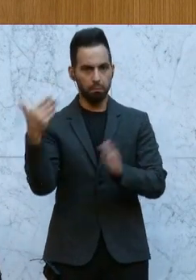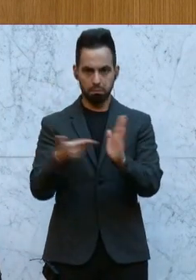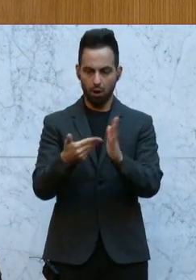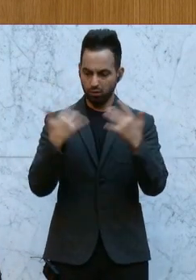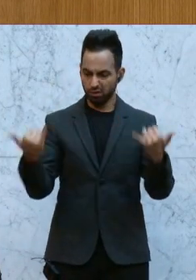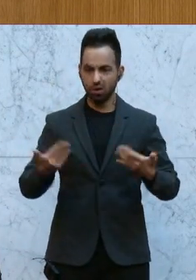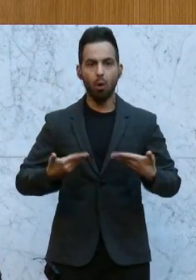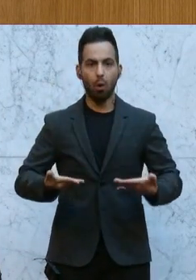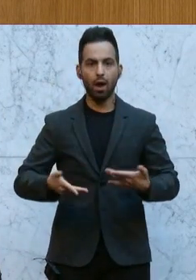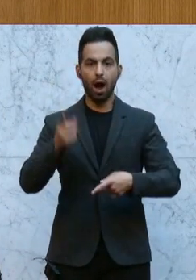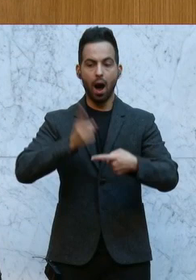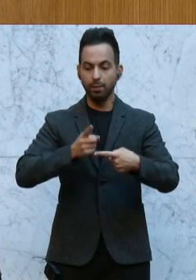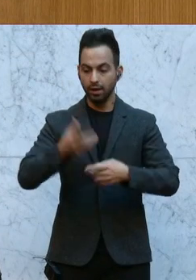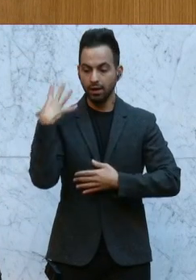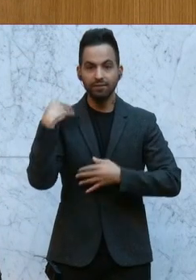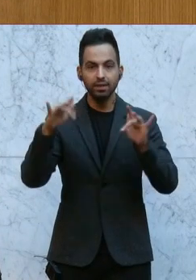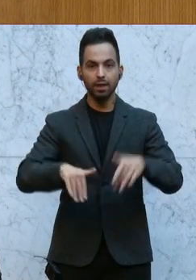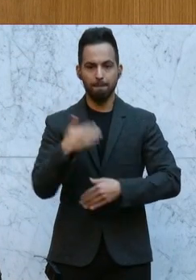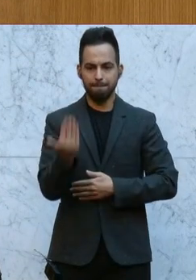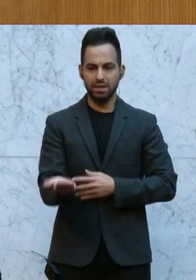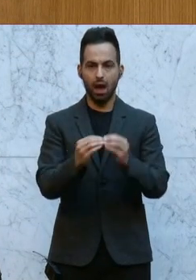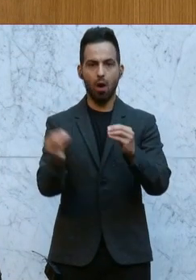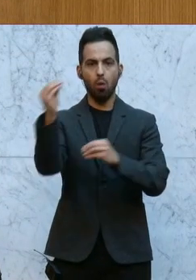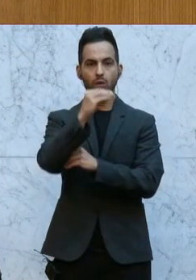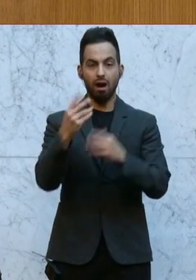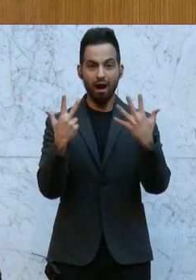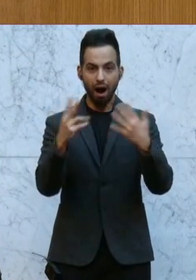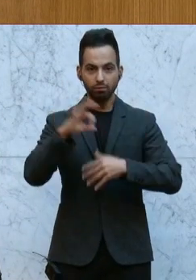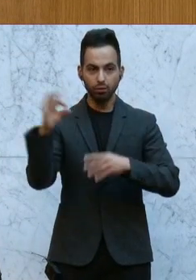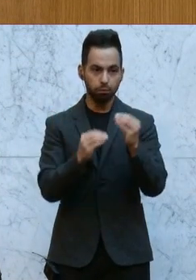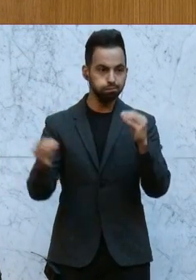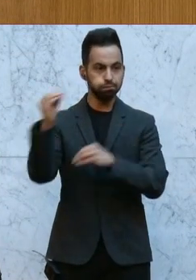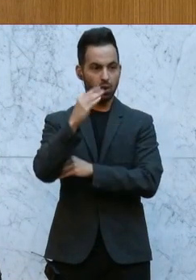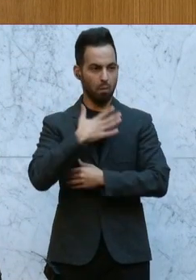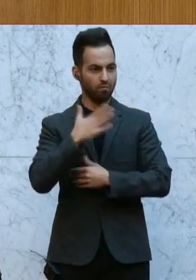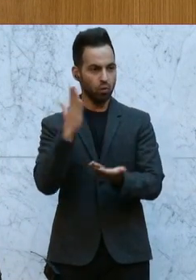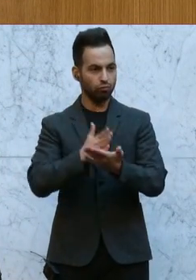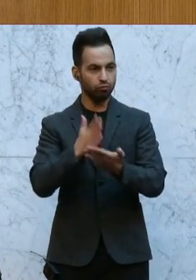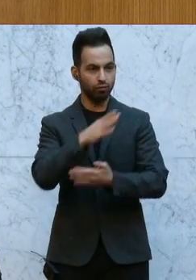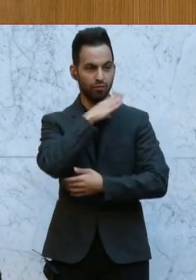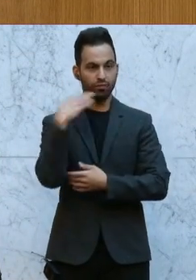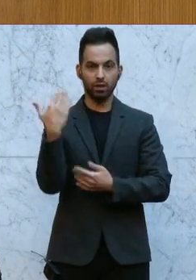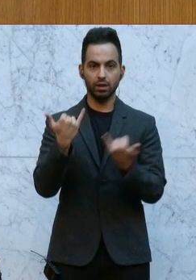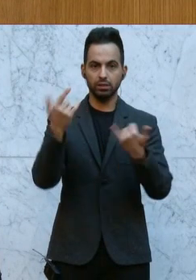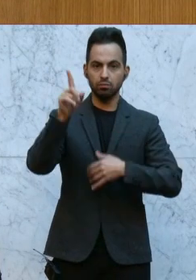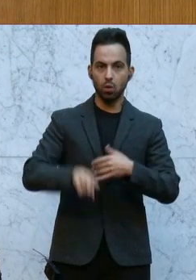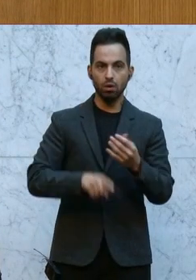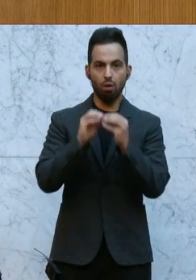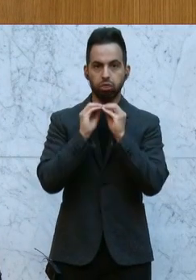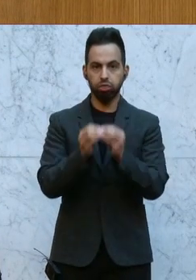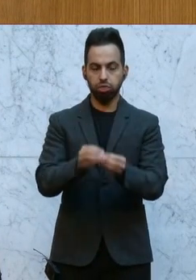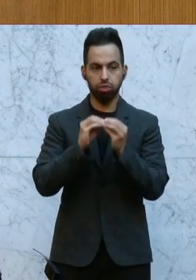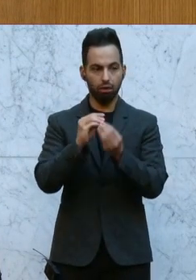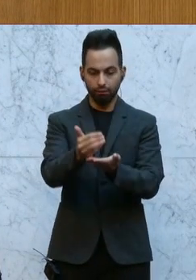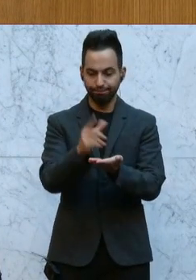wir jetzt heuer im April nochmal eine Mieterhöhung durchführen mussten, um 8 Prozent, obwohl ohnehin viele sich am Ende des Monats das Leben nicht mehr